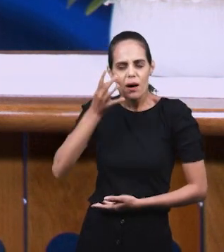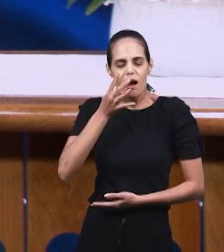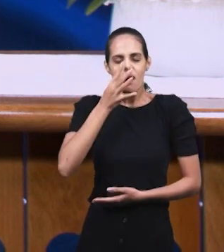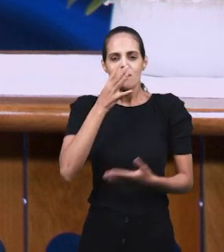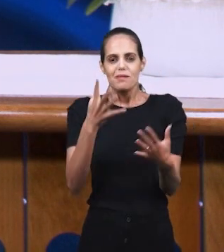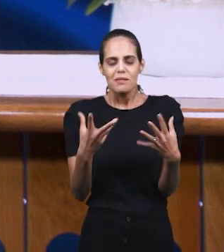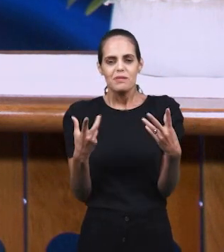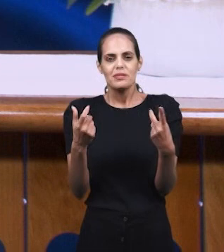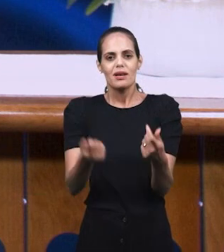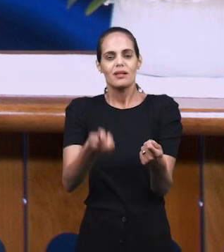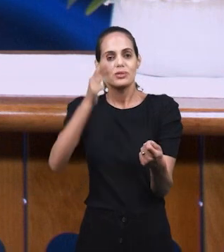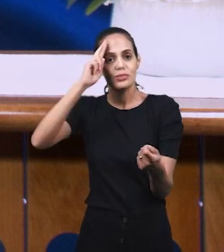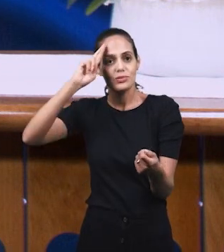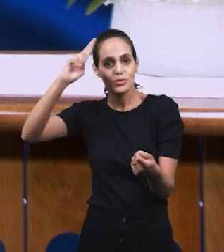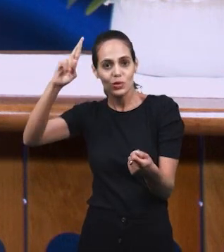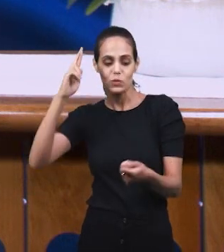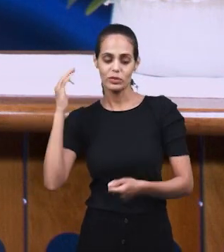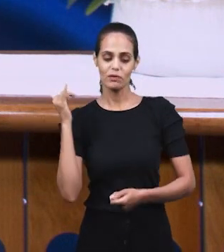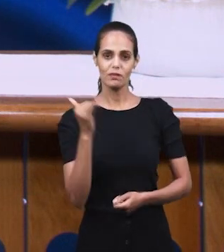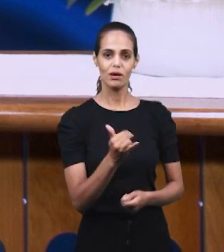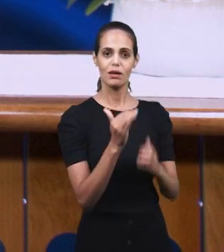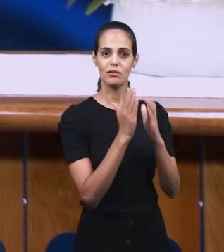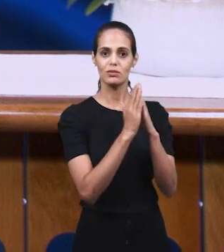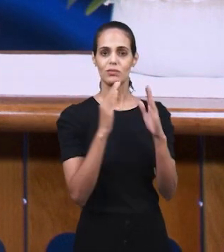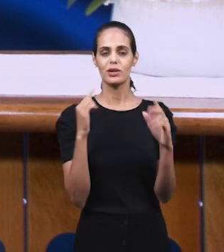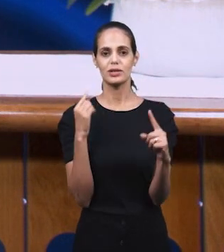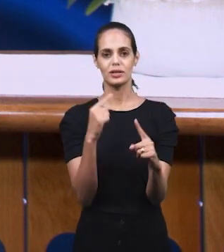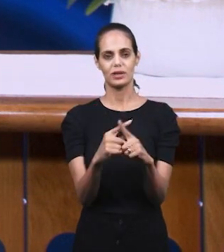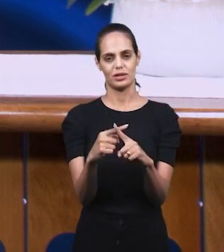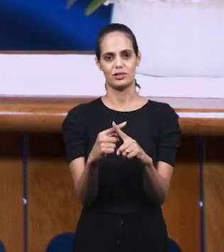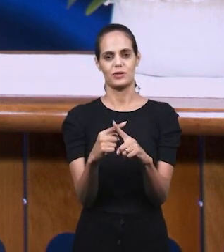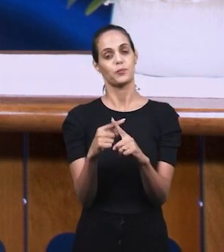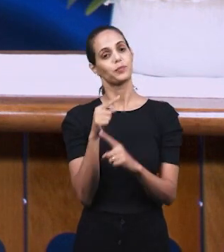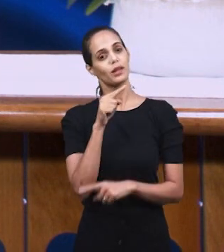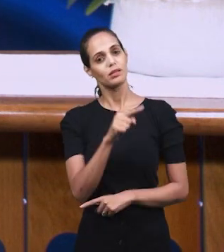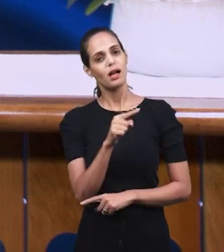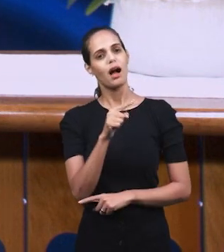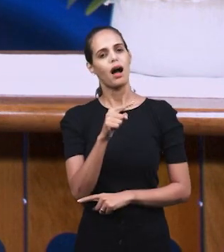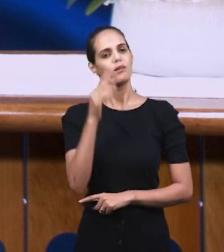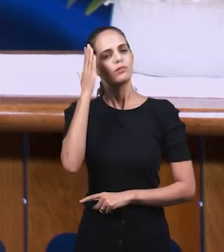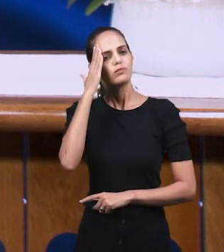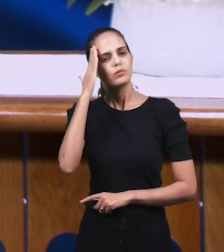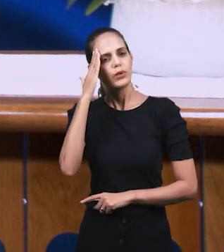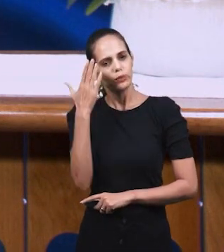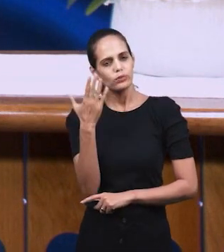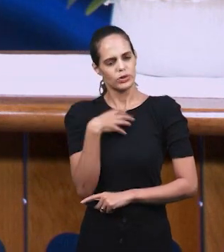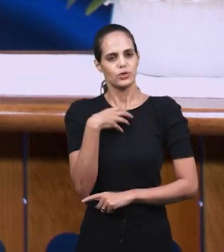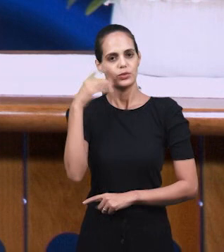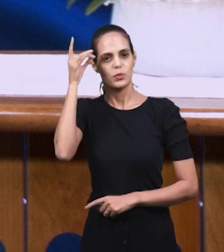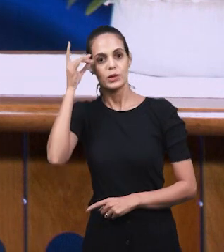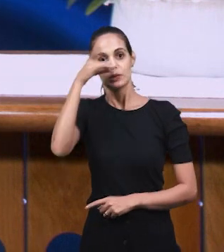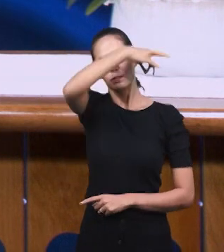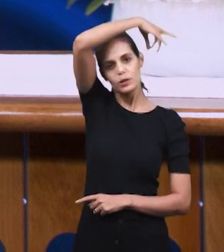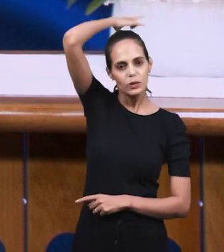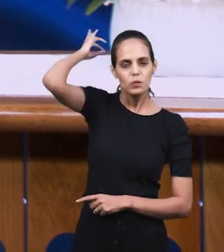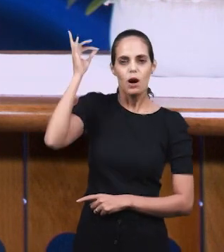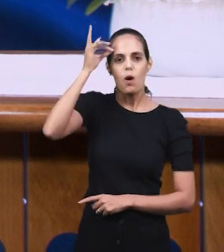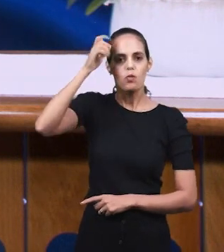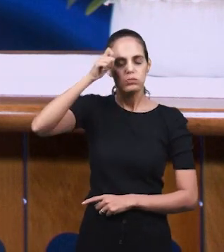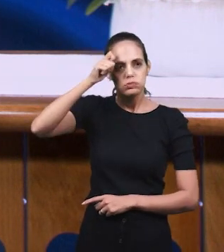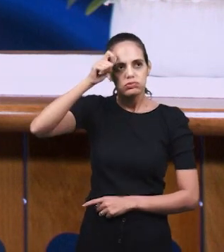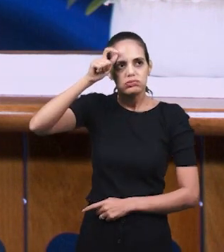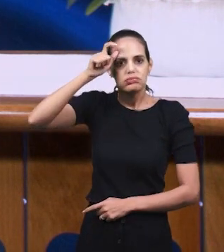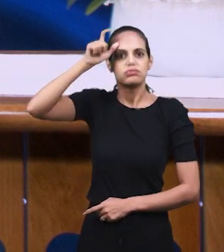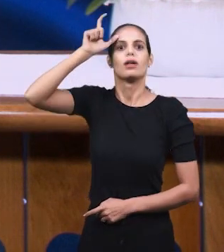это открывает понимание, духовное понимание в отношении проекта Божия, который Бог совершает